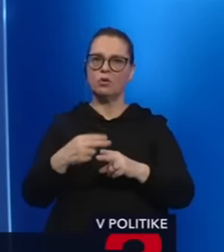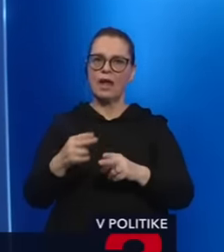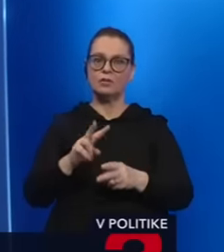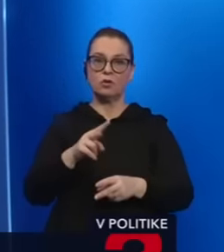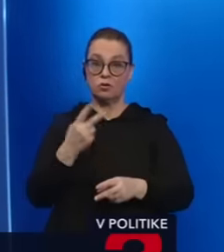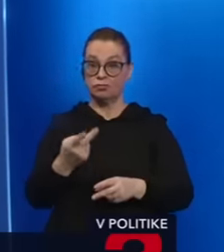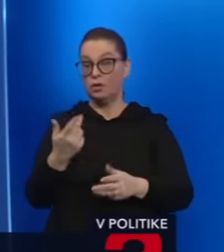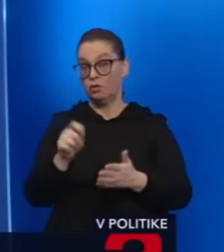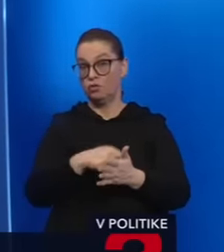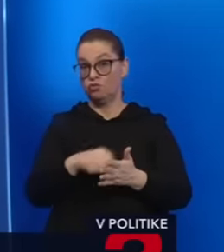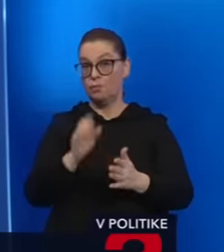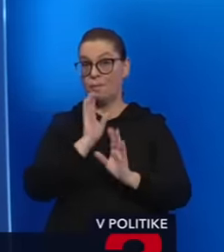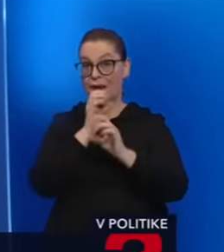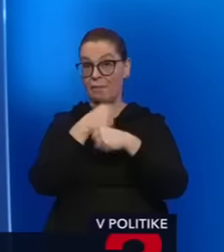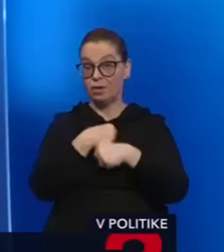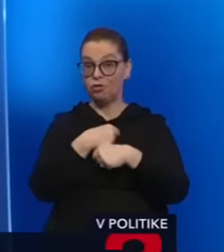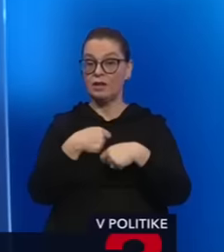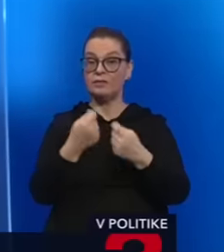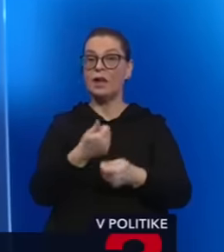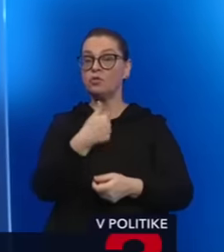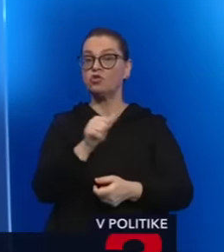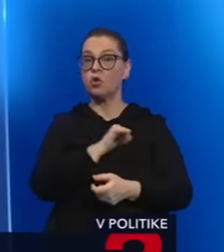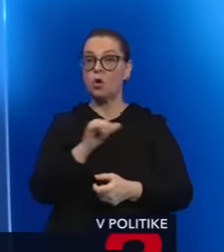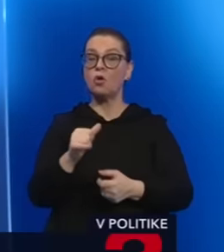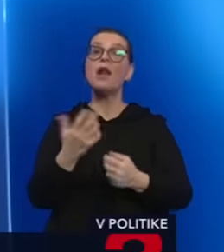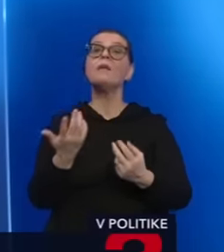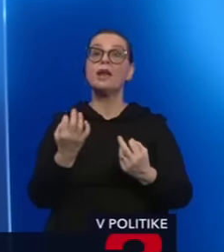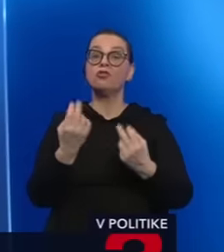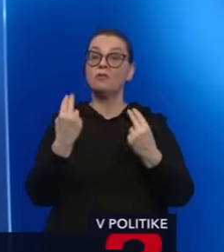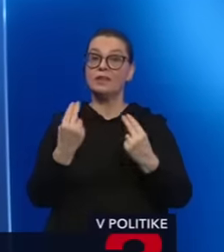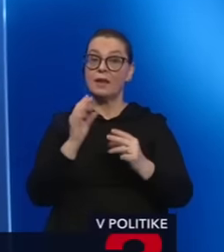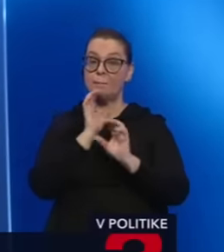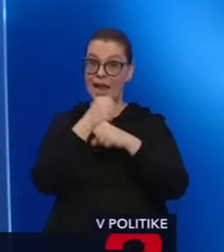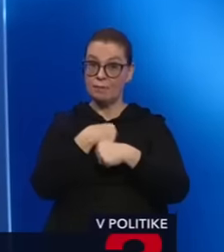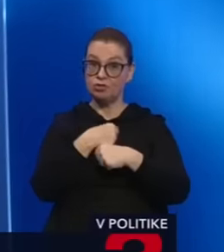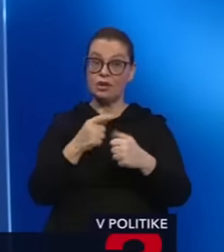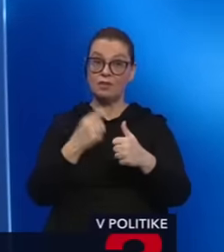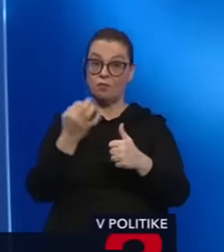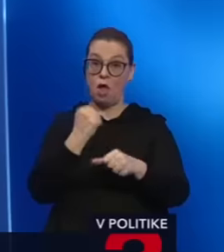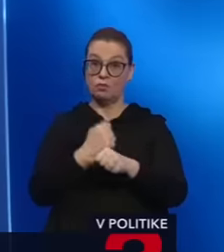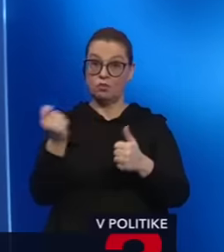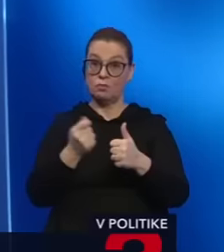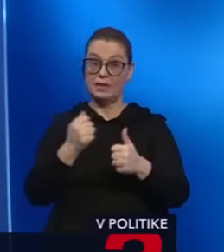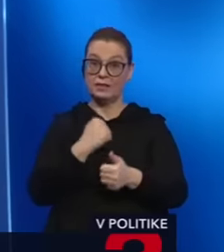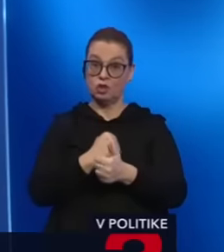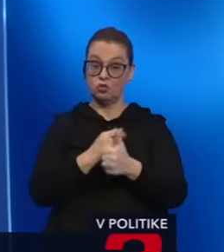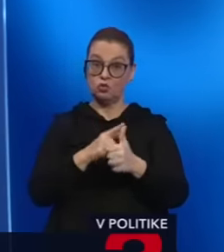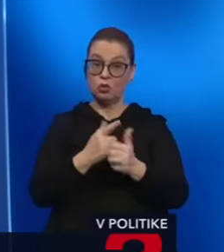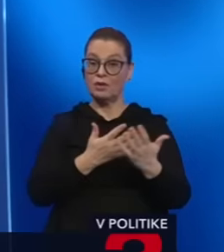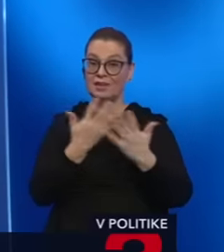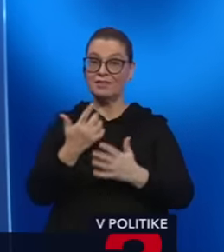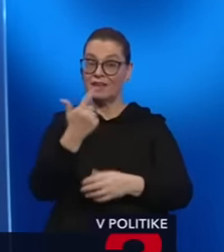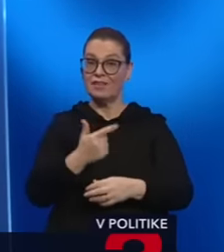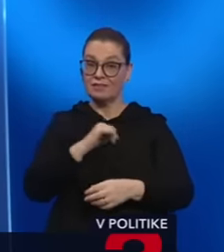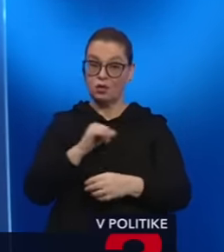prípade zrúžme premlčanie, dajme to na 100 rokov, lebo zmysel premlčania je poprvé, ak spácha niekto trestný skutok, ak napríklad 10-20